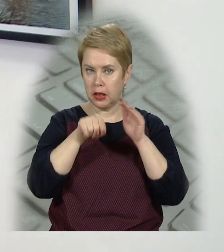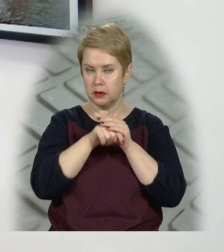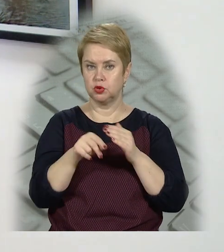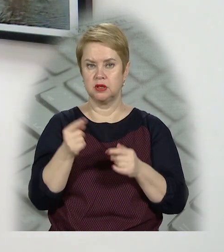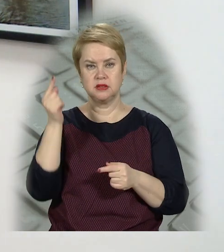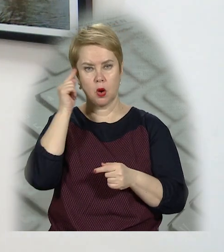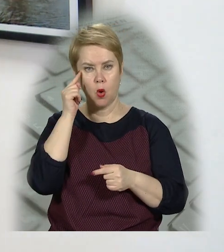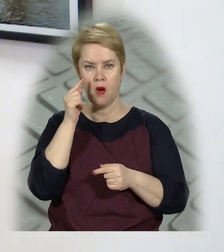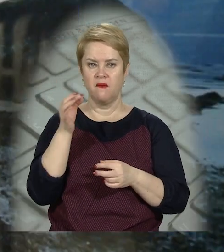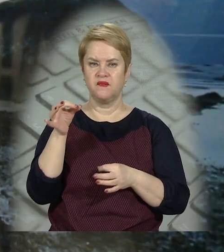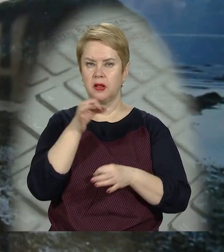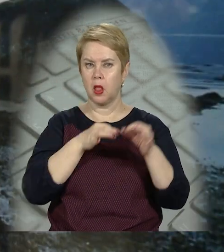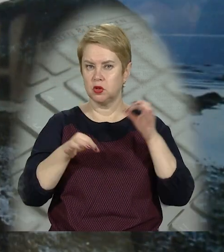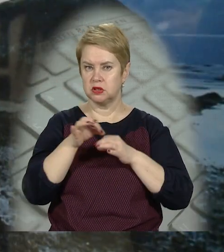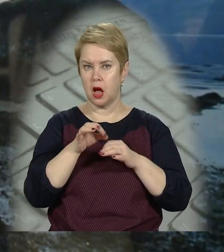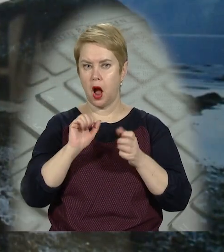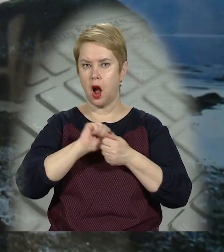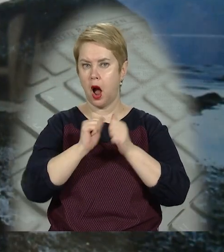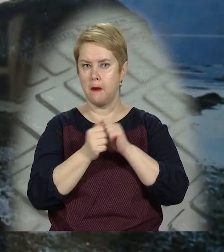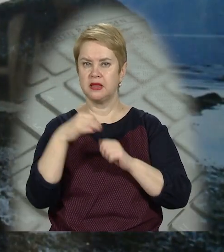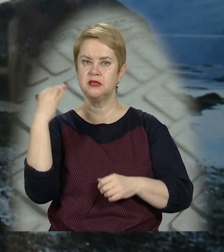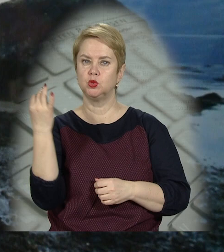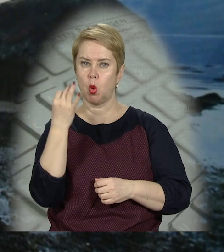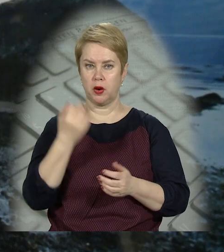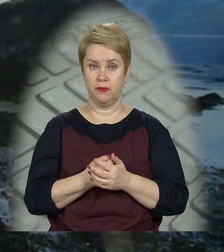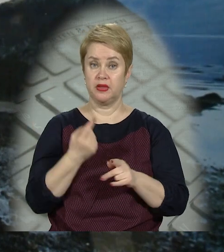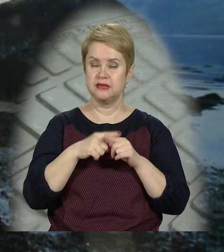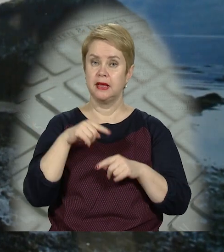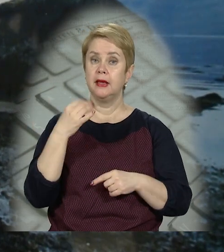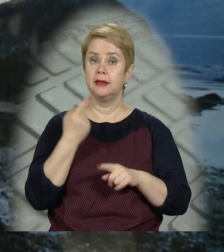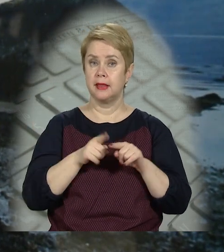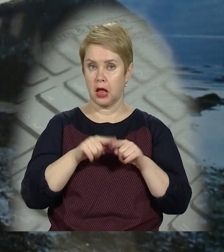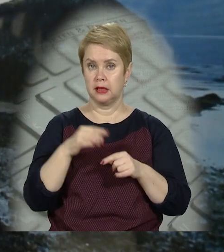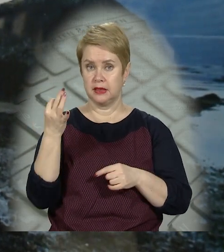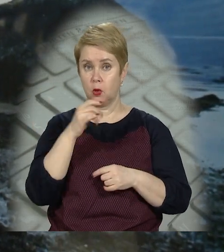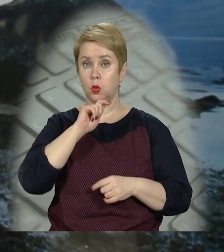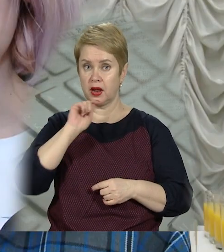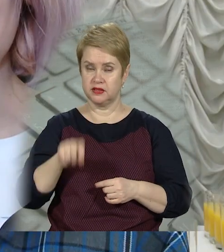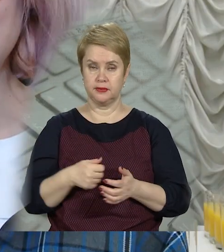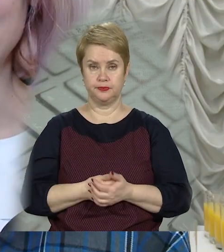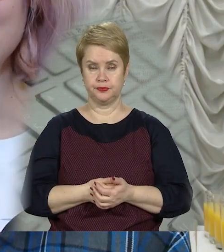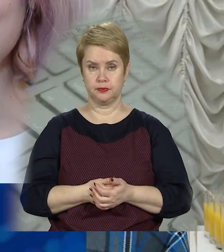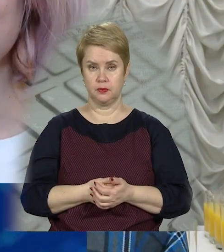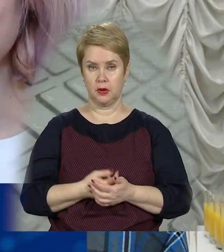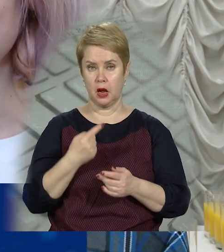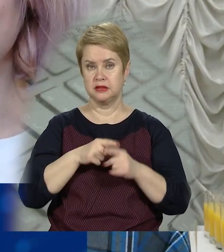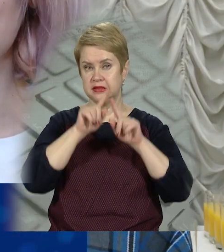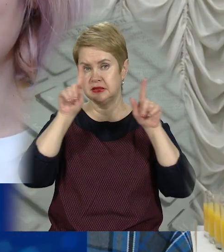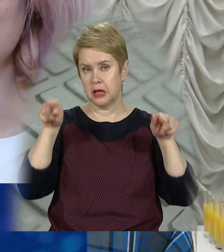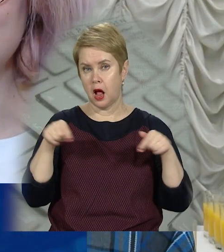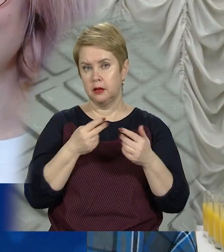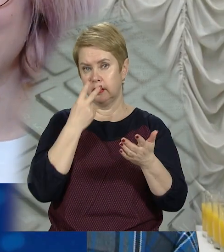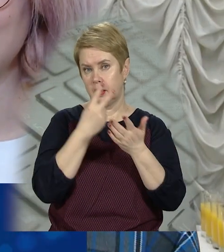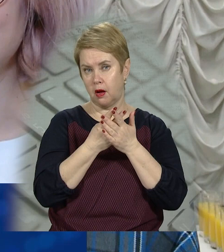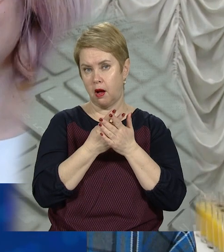занурювався у філософію застиглої в камені історії. Зацікавлюється наразі й українці. Самі світлини створюють